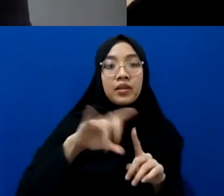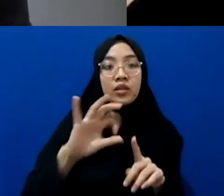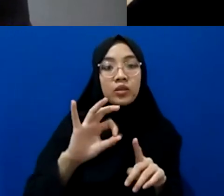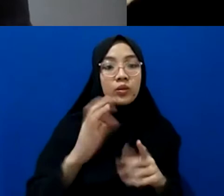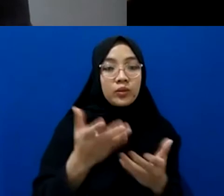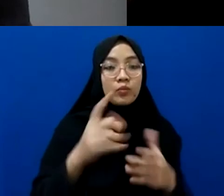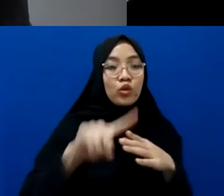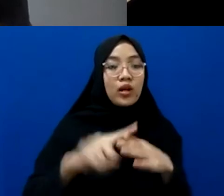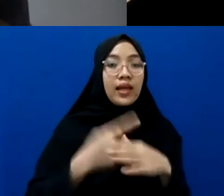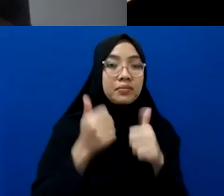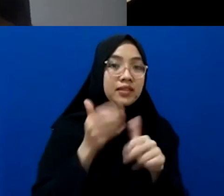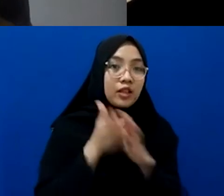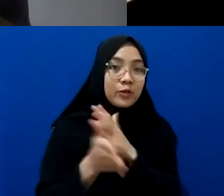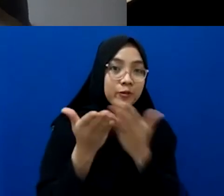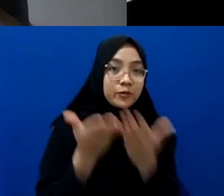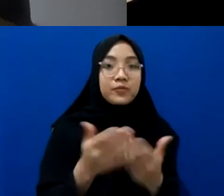gitu.